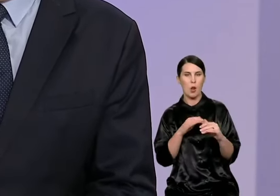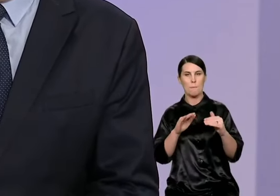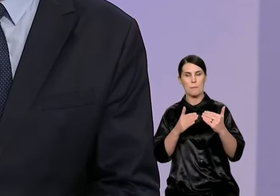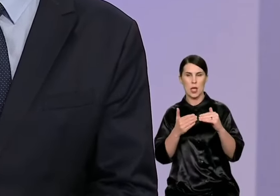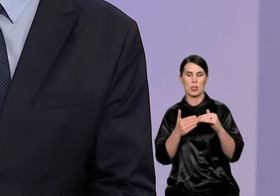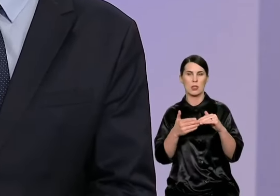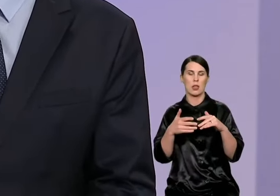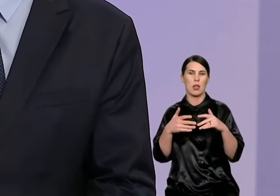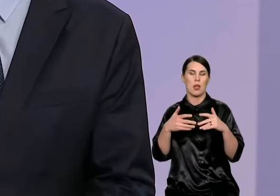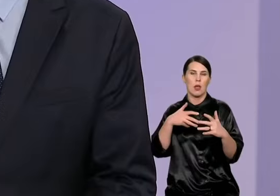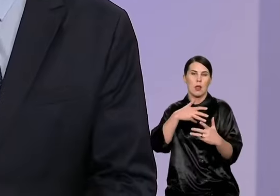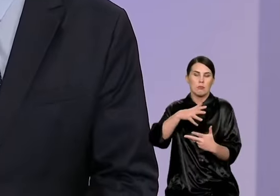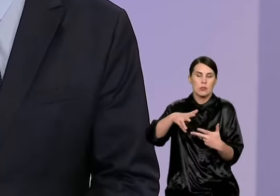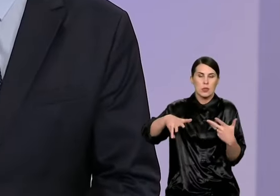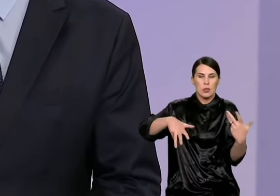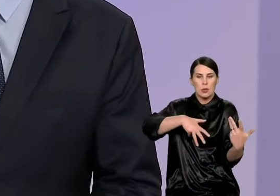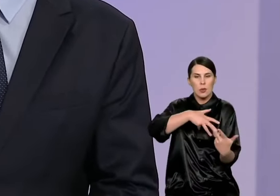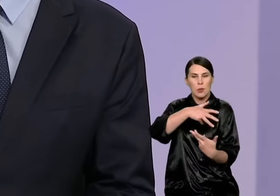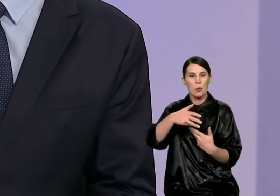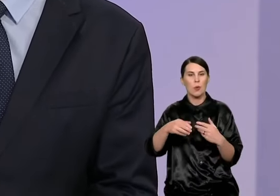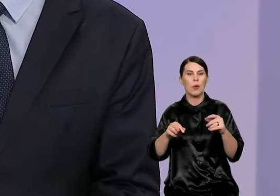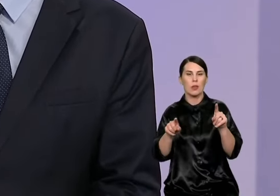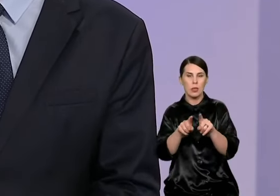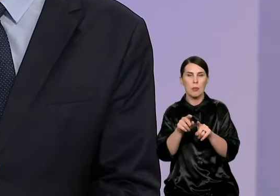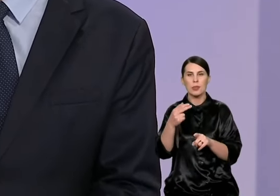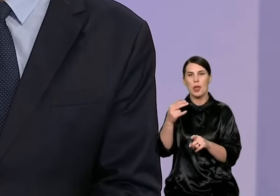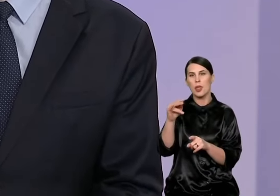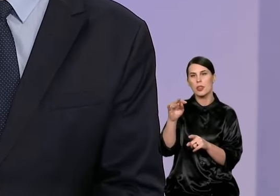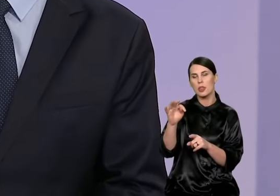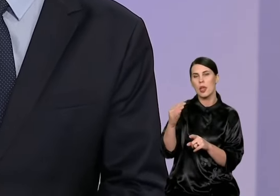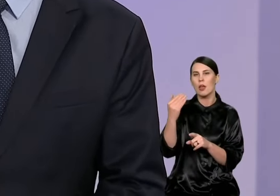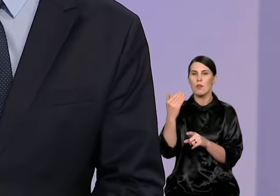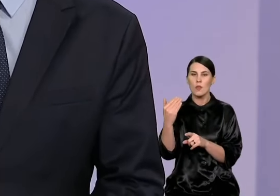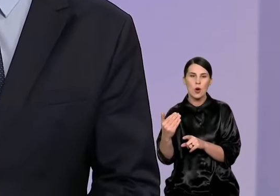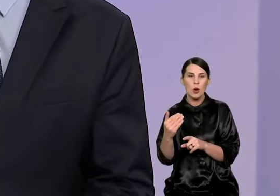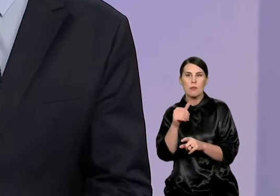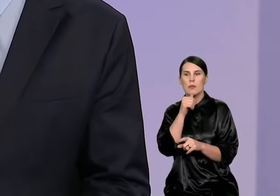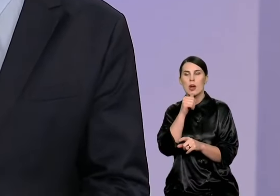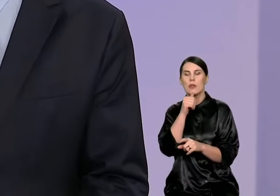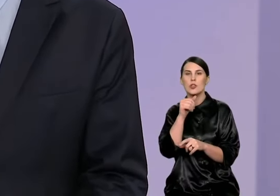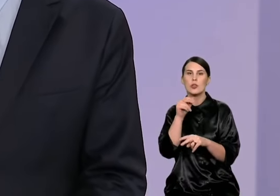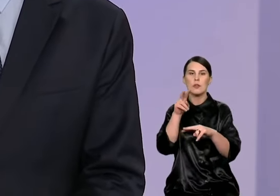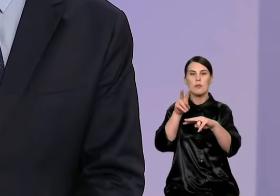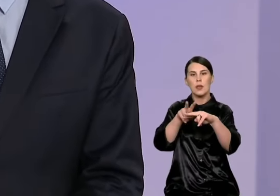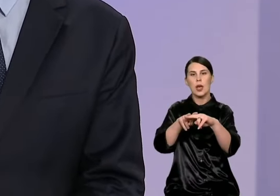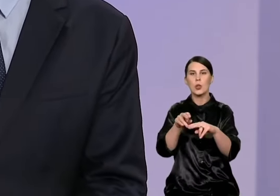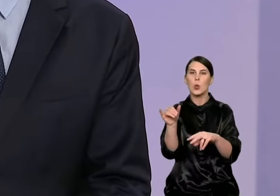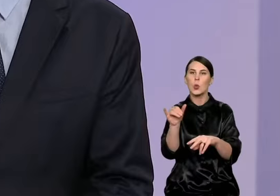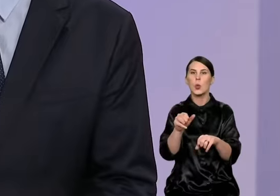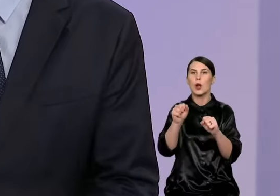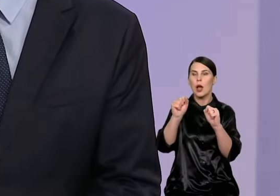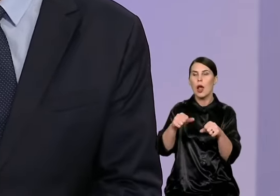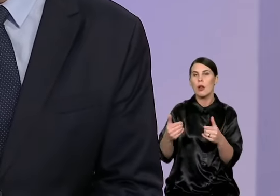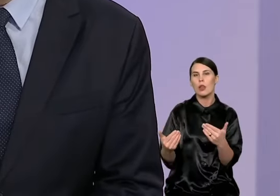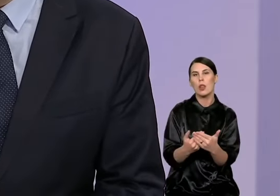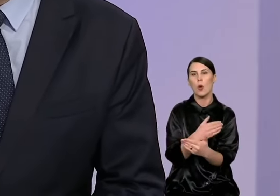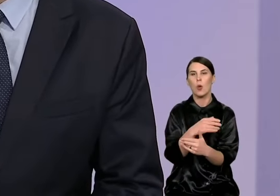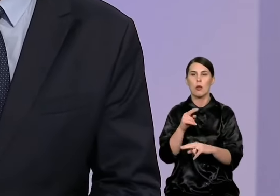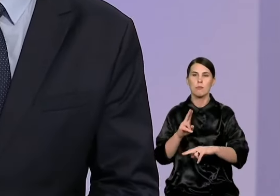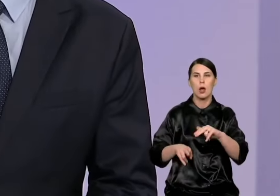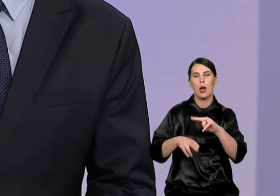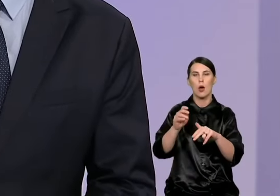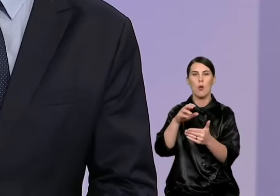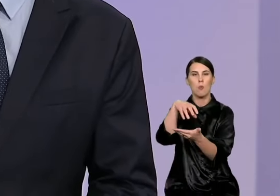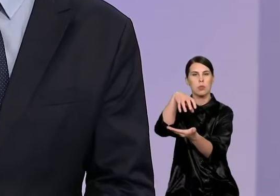pagal dažniausiai netilnojamo turto vystutojų interesą, kur tik galima įdėti naują gyvenamą arba komersinį objektą, o paskui